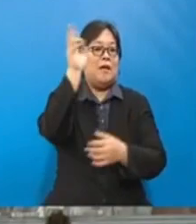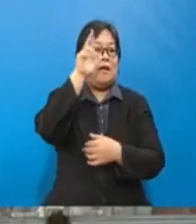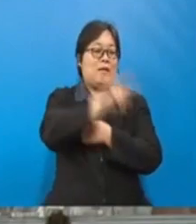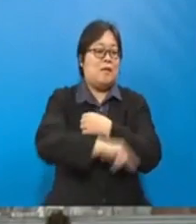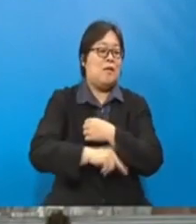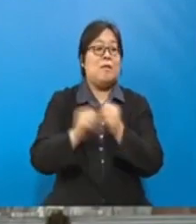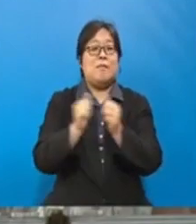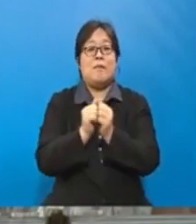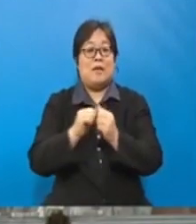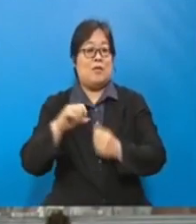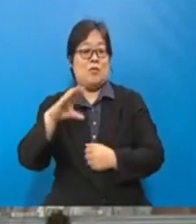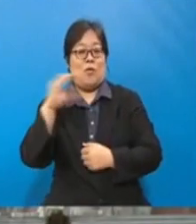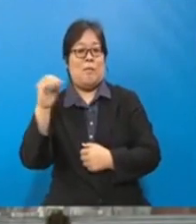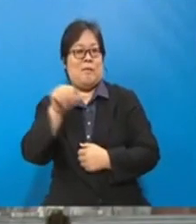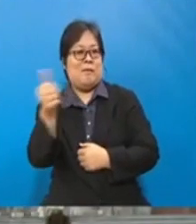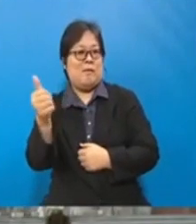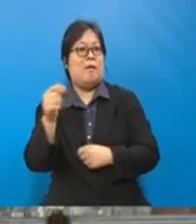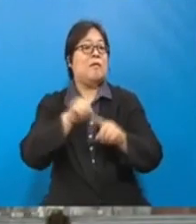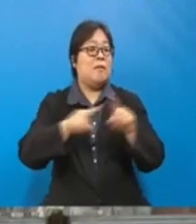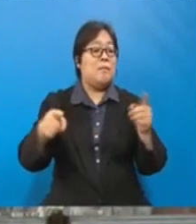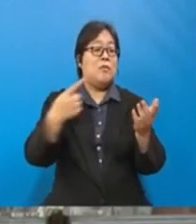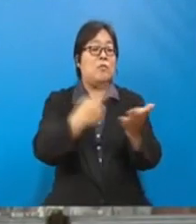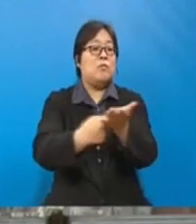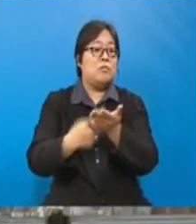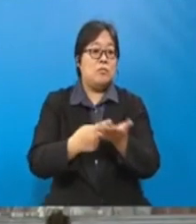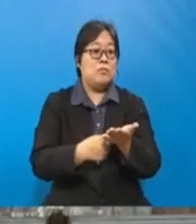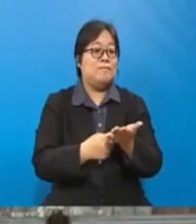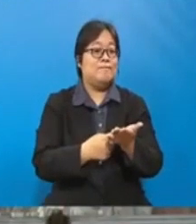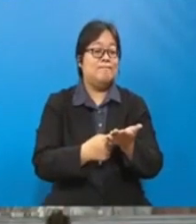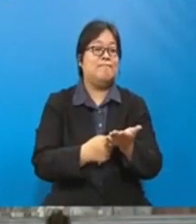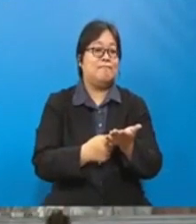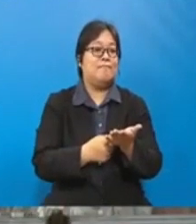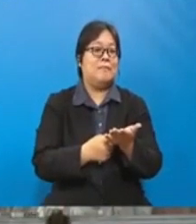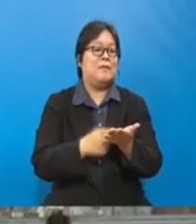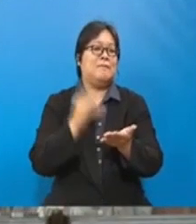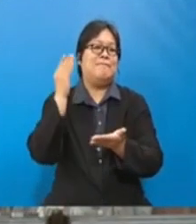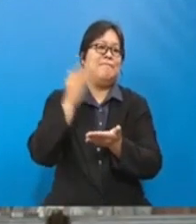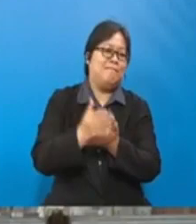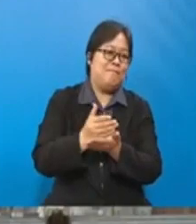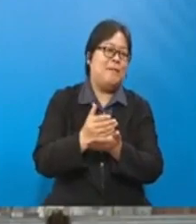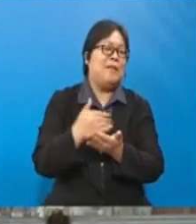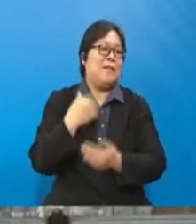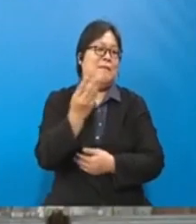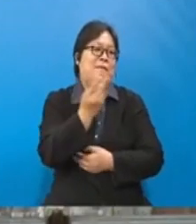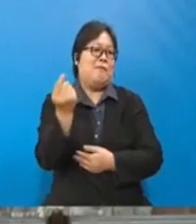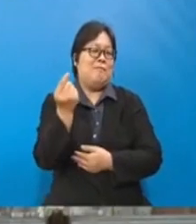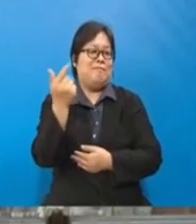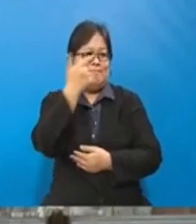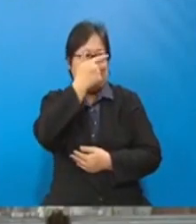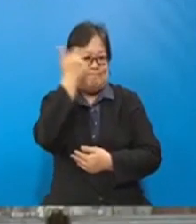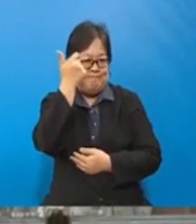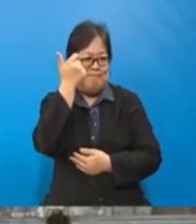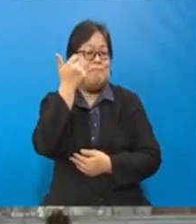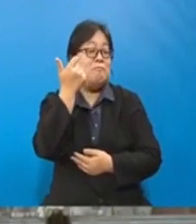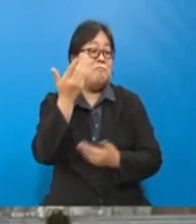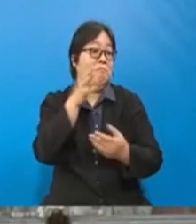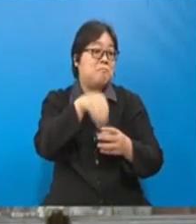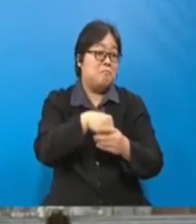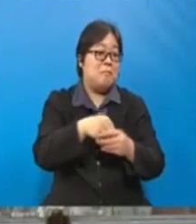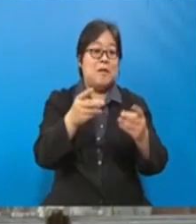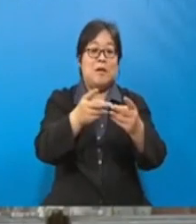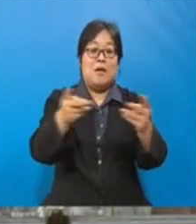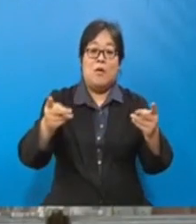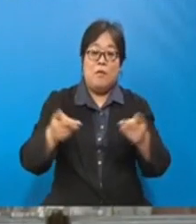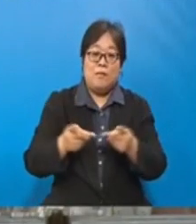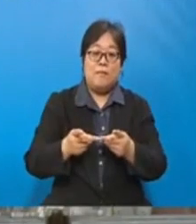syarikat. Walaupun perundingan kepada usaha ini terhenti kerana beberapa perkara, sama ada melibatkan kawasan